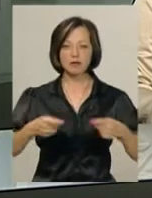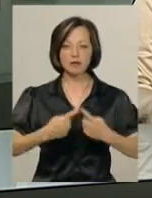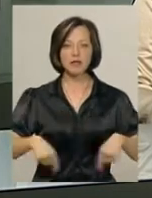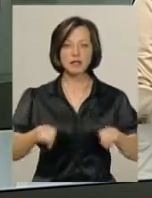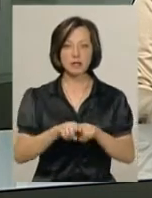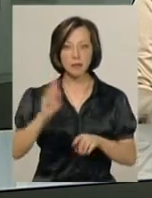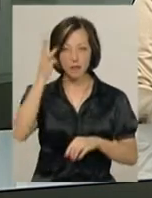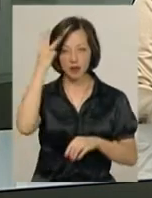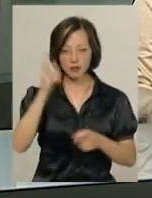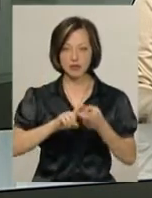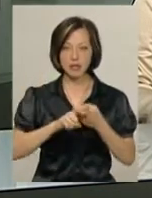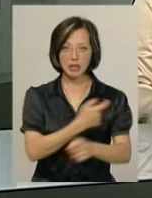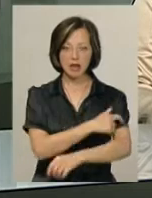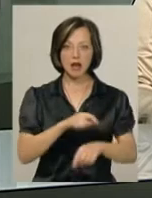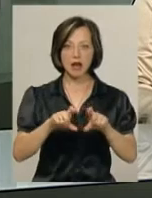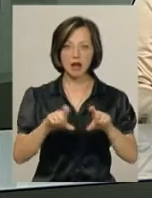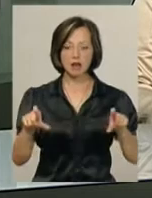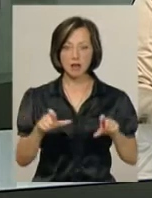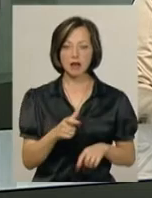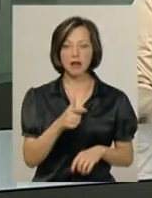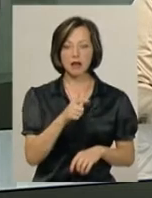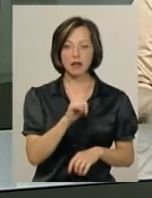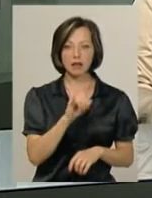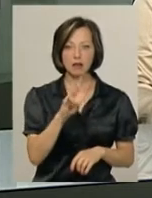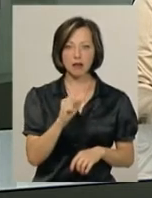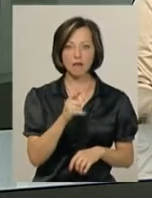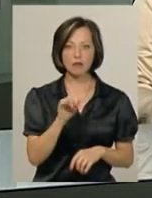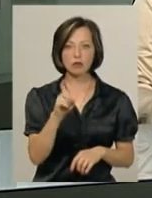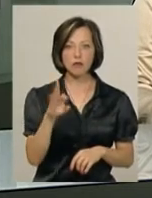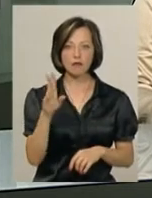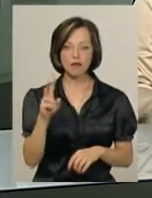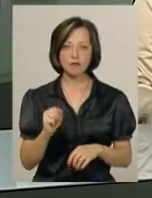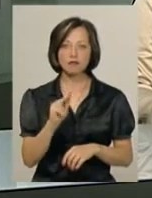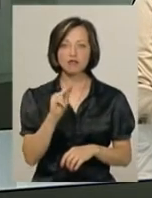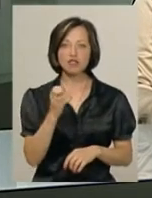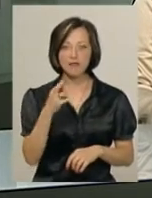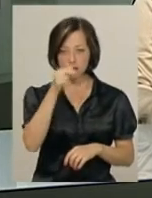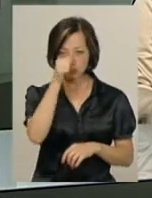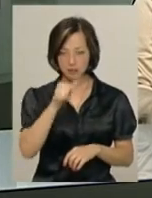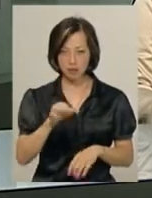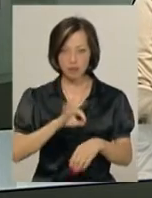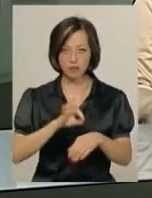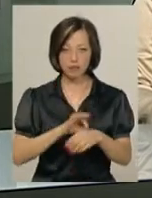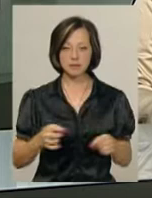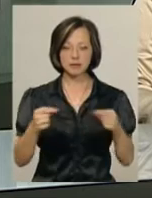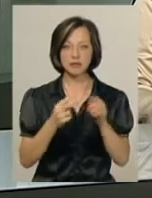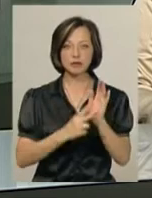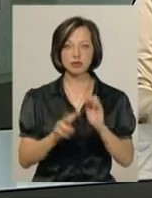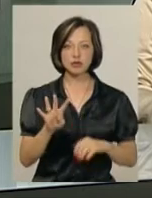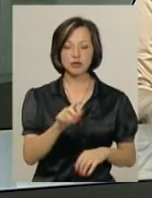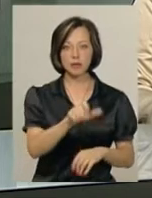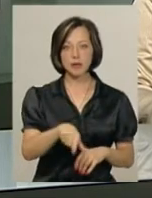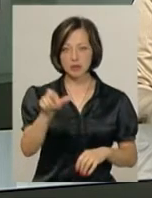відділення Хмельницької інфекційної лікарні Інна Гвоздовська. У червні в цьому медзакладі кишкові інфекції діагностували у 74